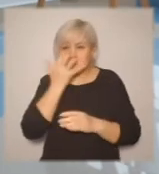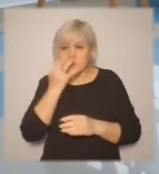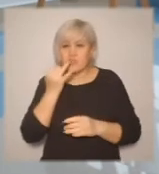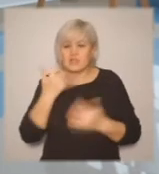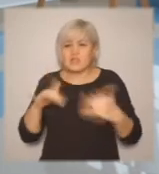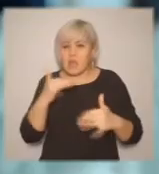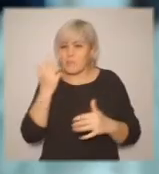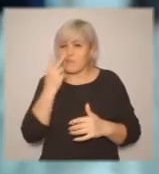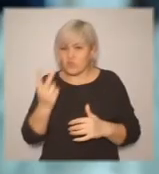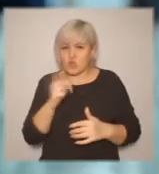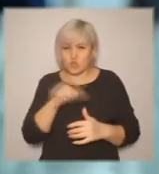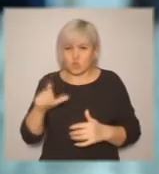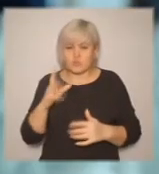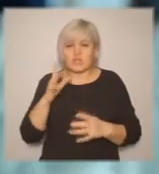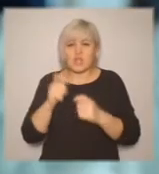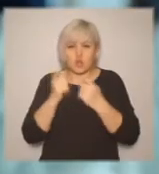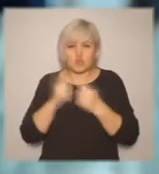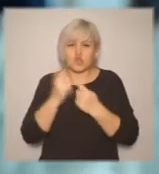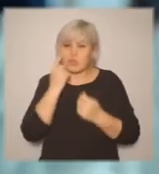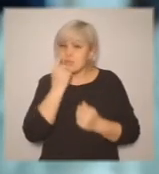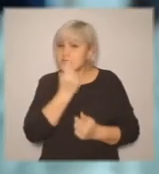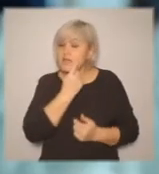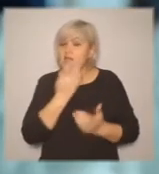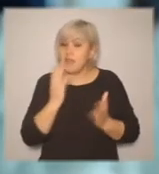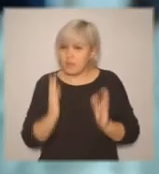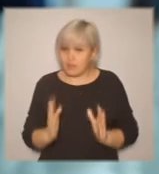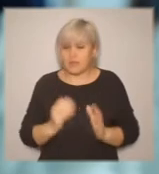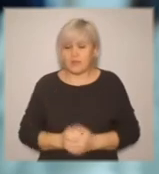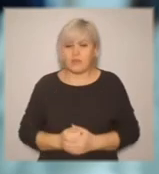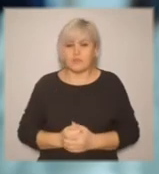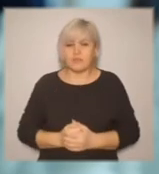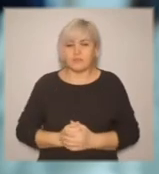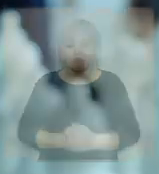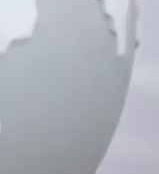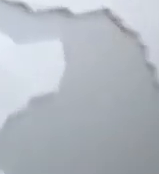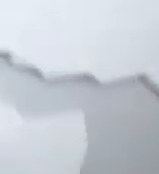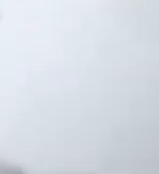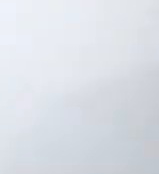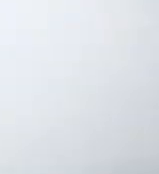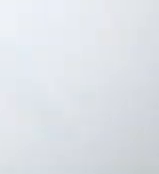глубже изучать эту сферу и помогать слепым и слабовидящим людям с нарушениями зрения.